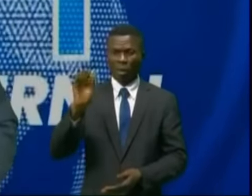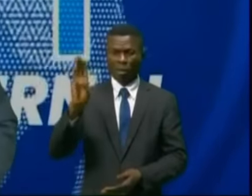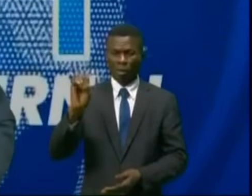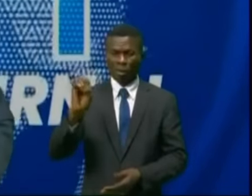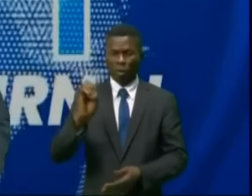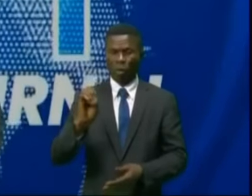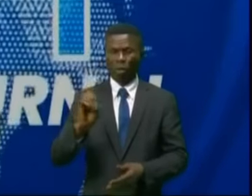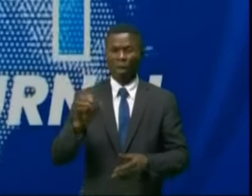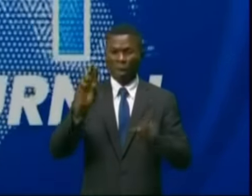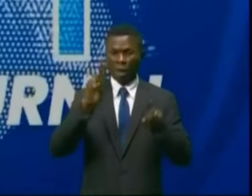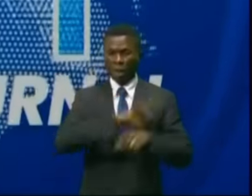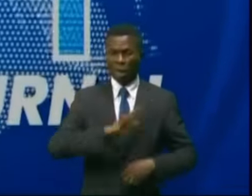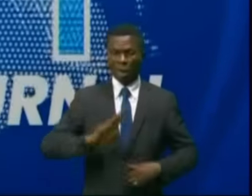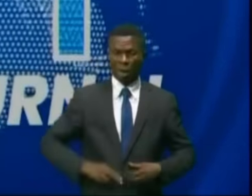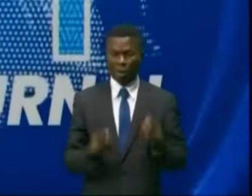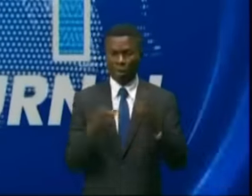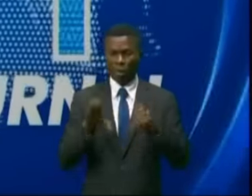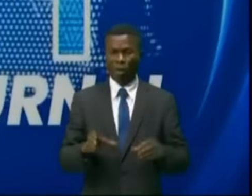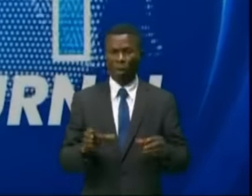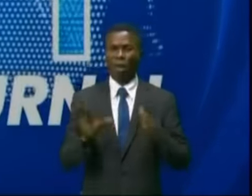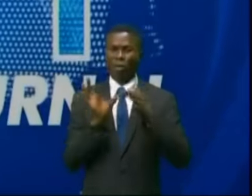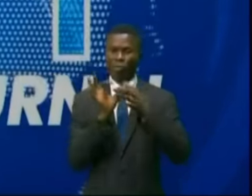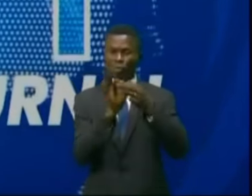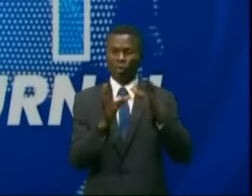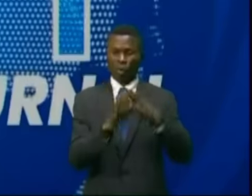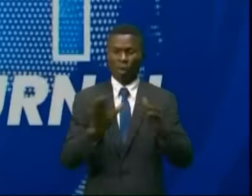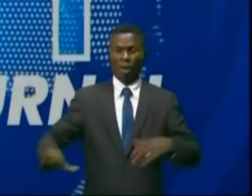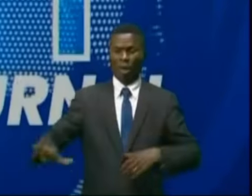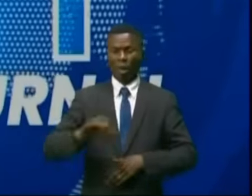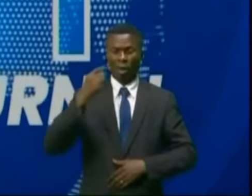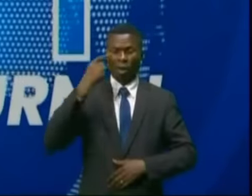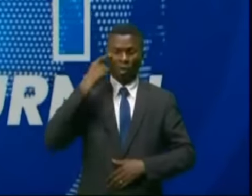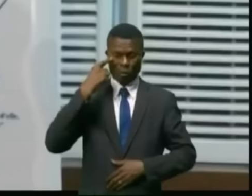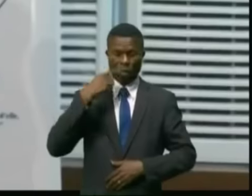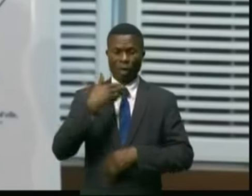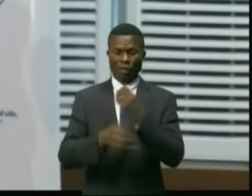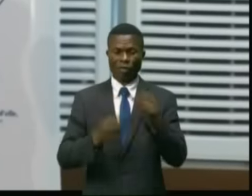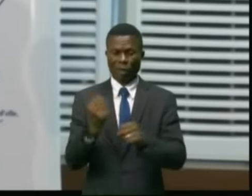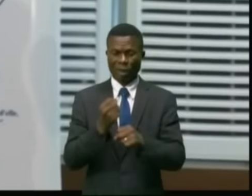la Chine. Les experts de deux parties ont eu une séance de travail quant à ceux.